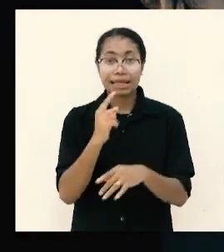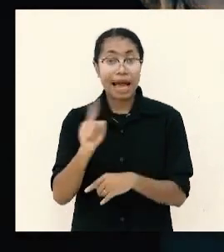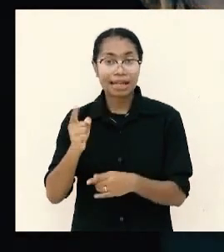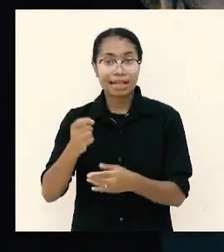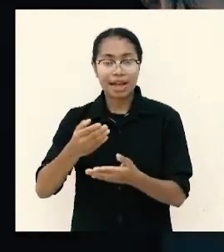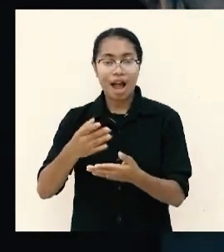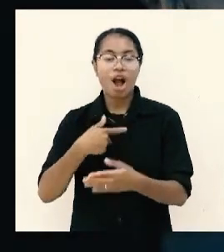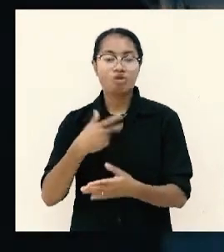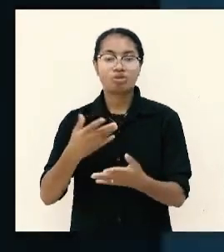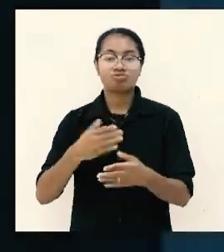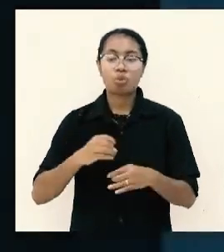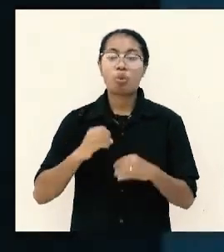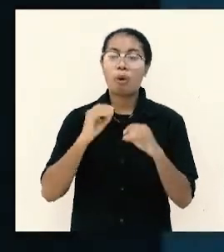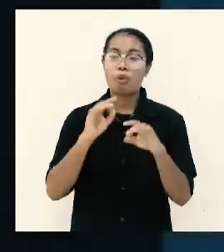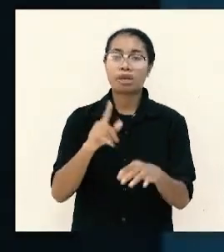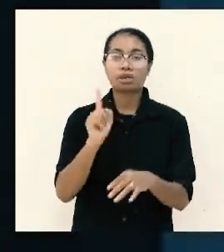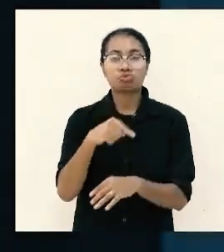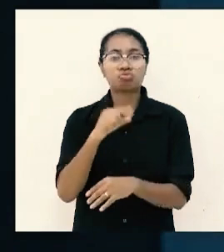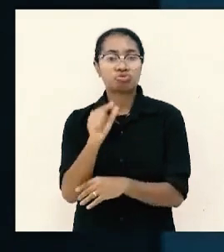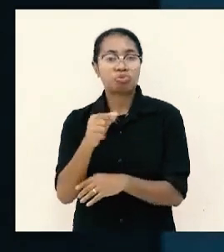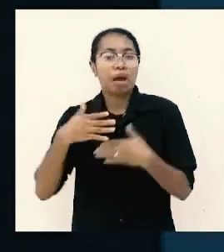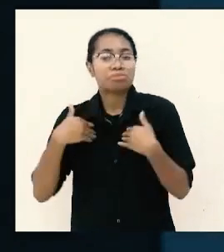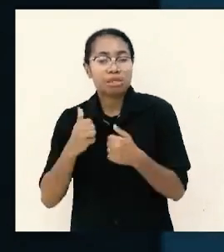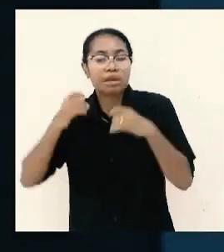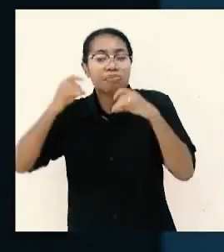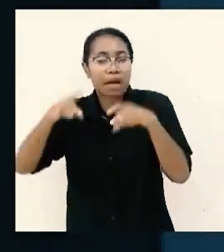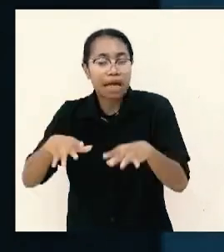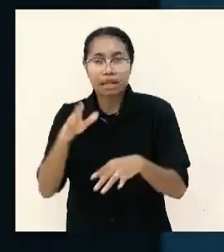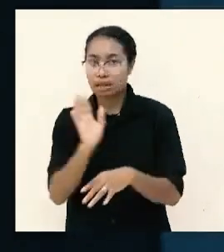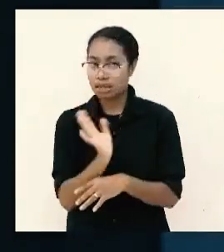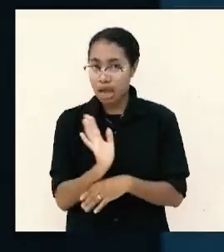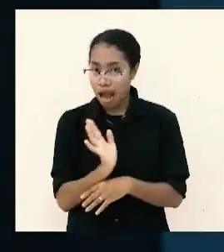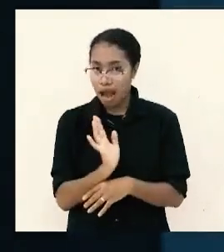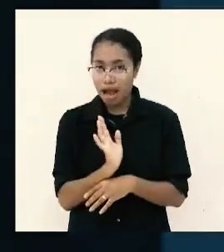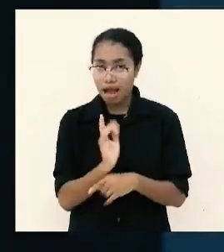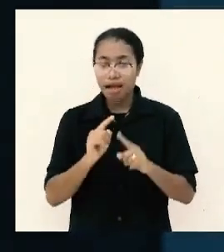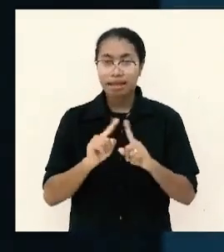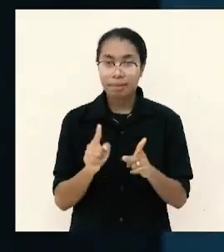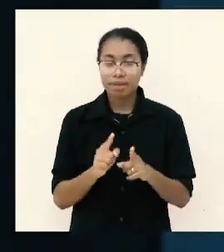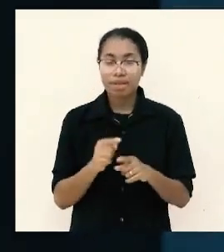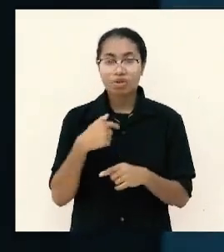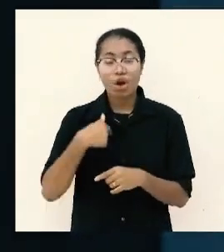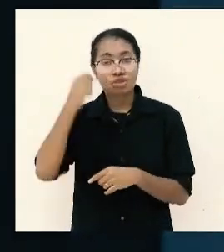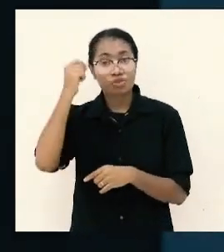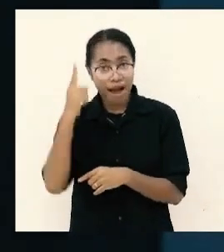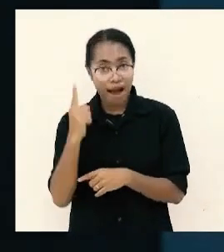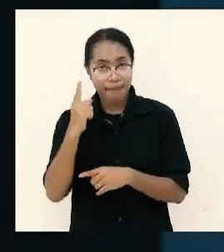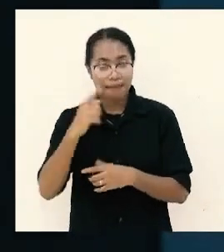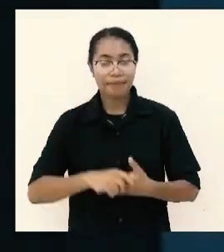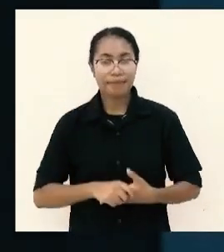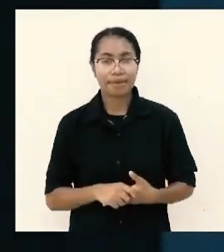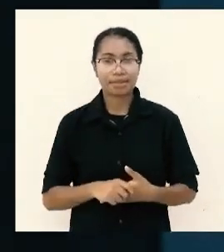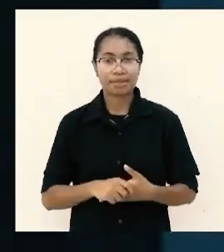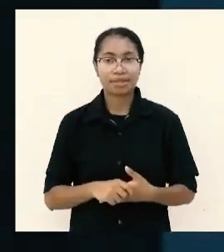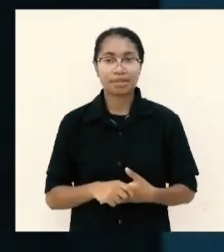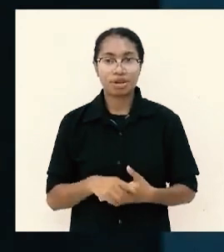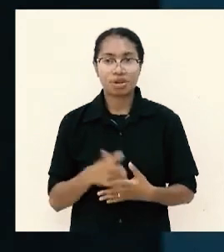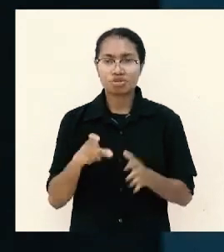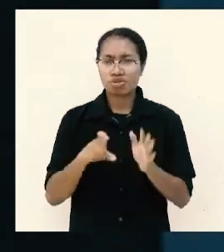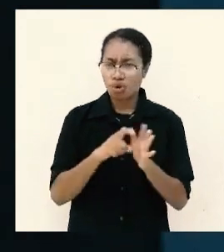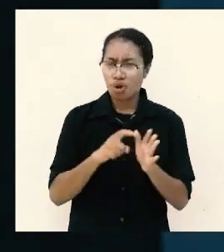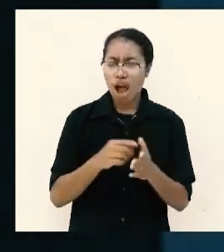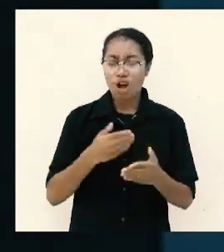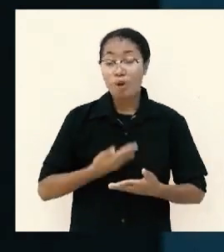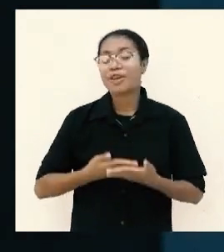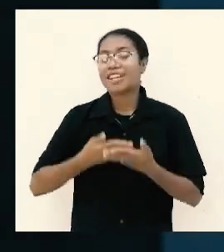adalah lebih diberkati memberi daripada menerima yang menerima itu diberkati apa tidak